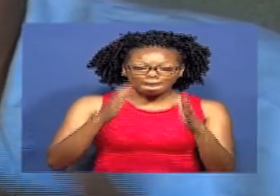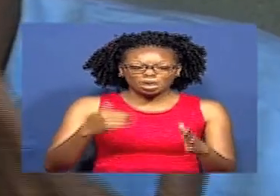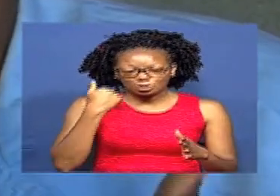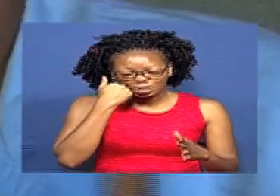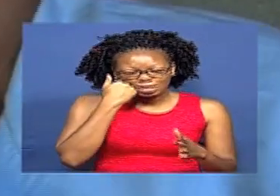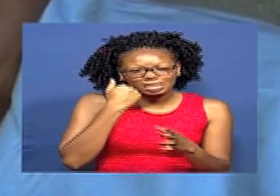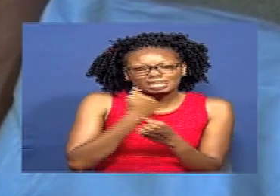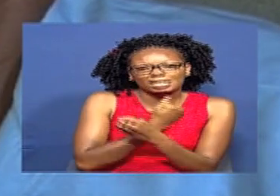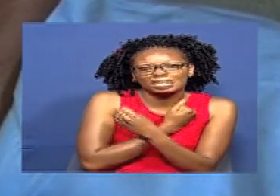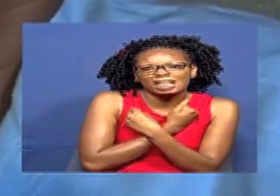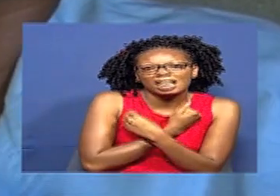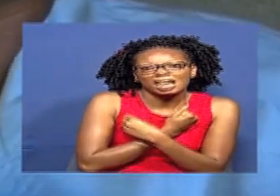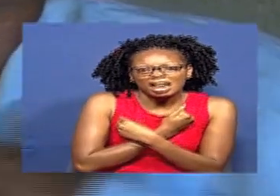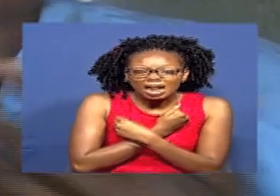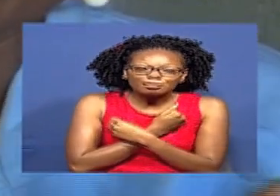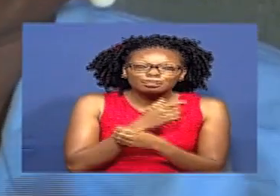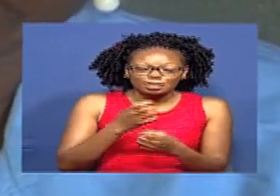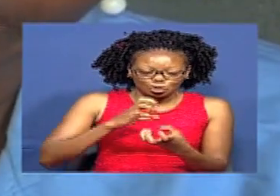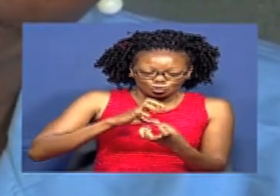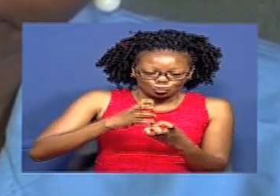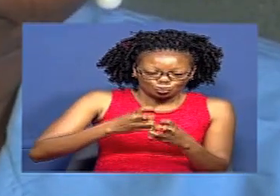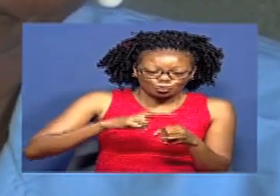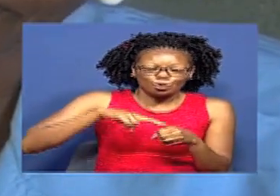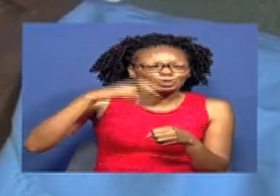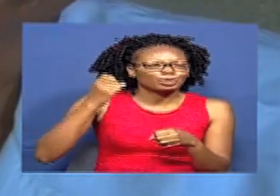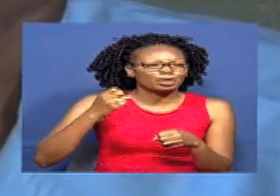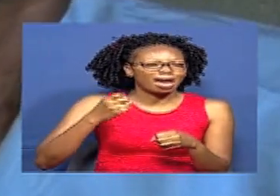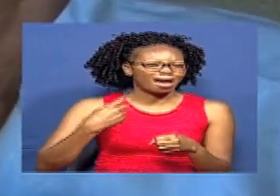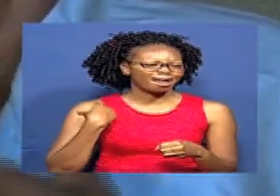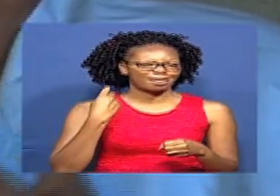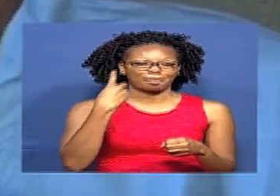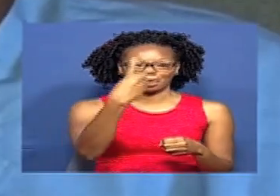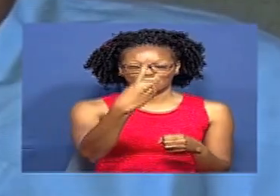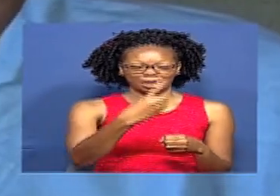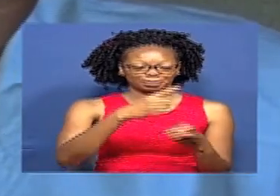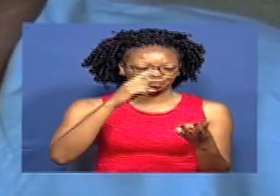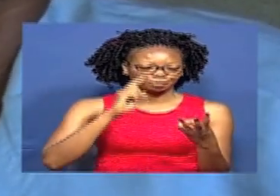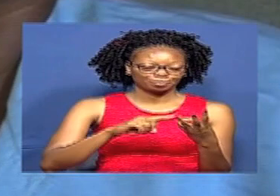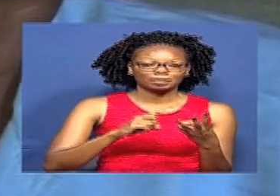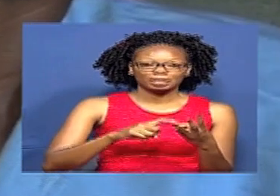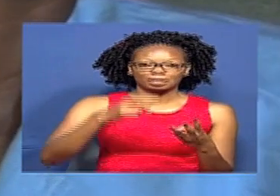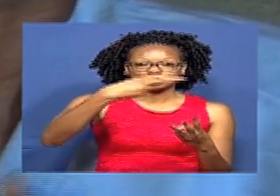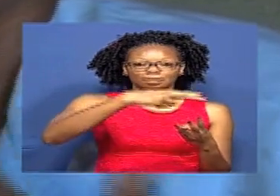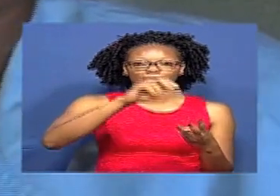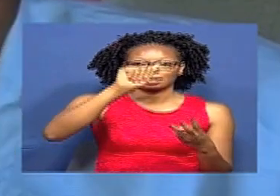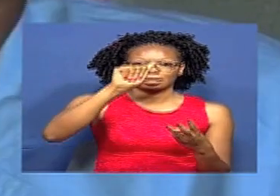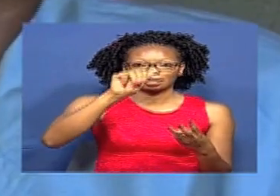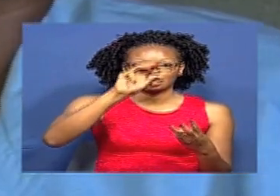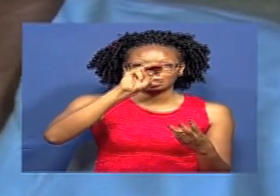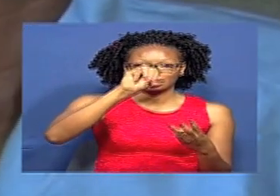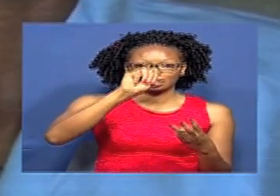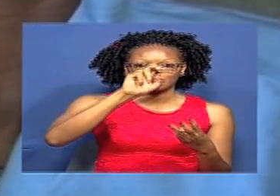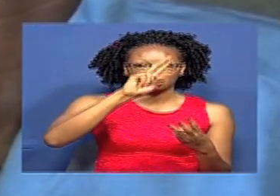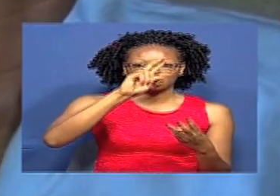sana kutumia Na tena juu inatengeneza juisi namba 1 Tuko na ile ingine yamba inaitu hamli